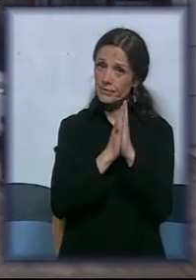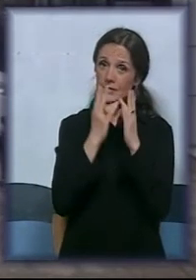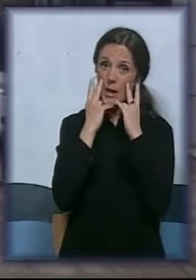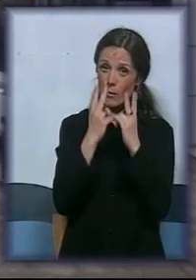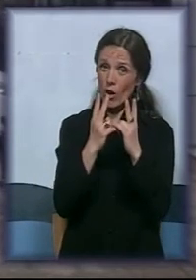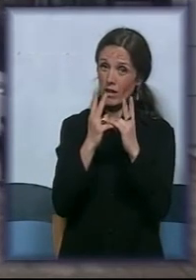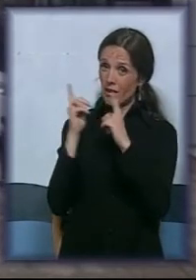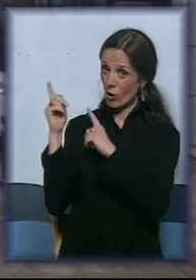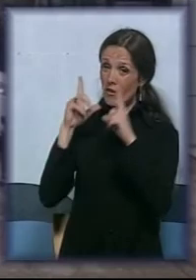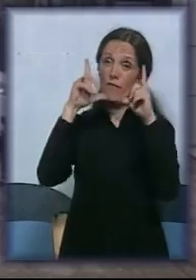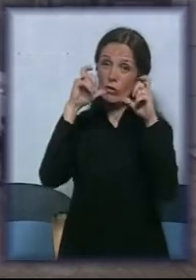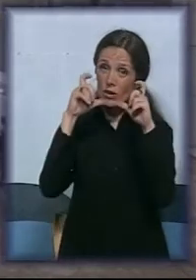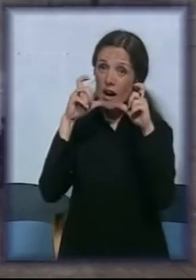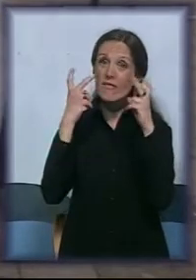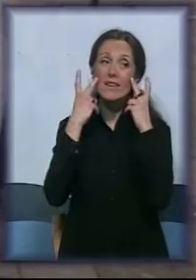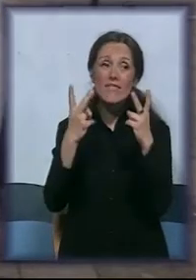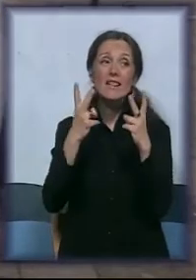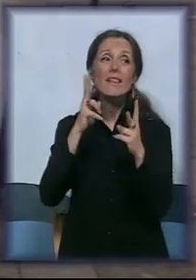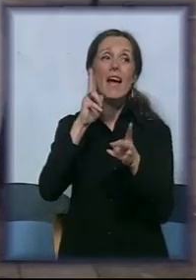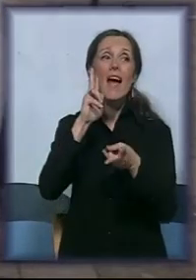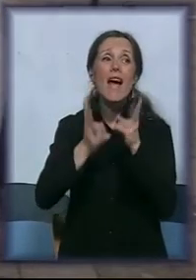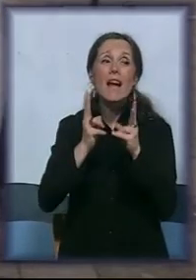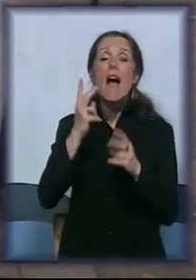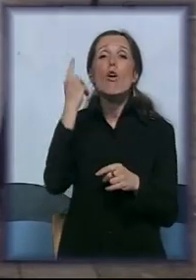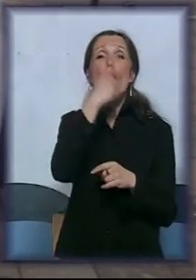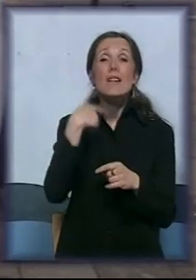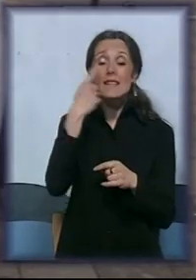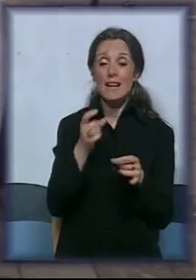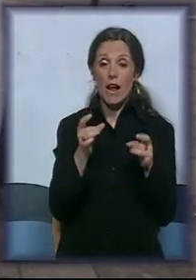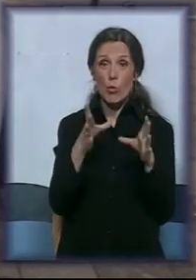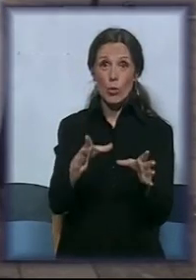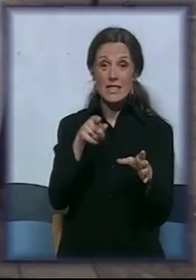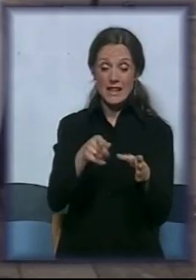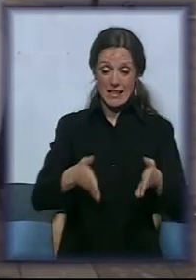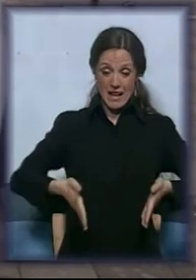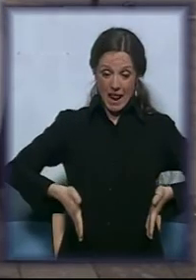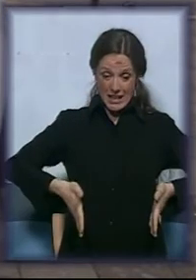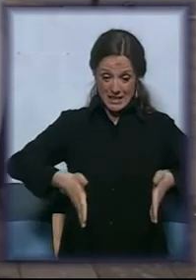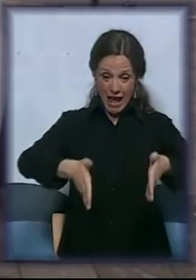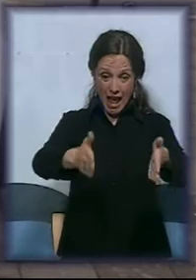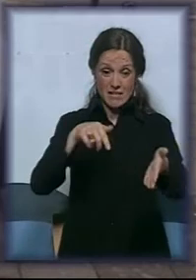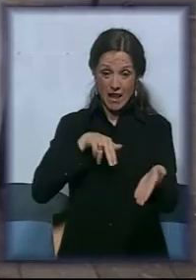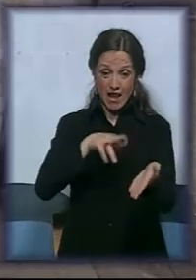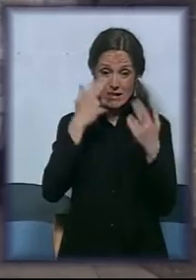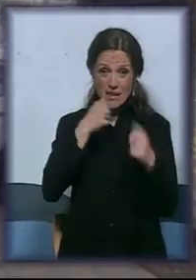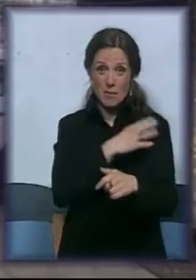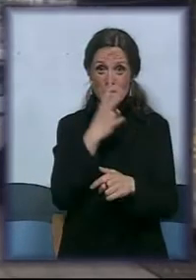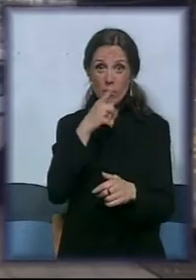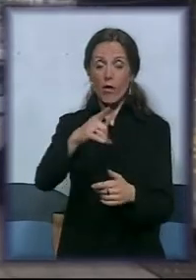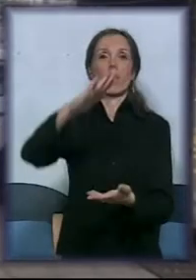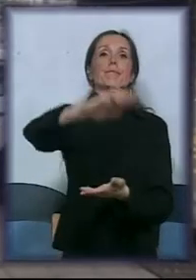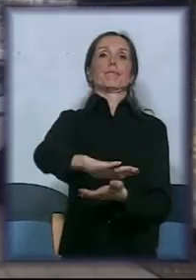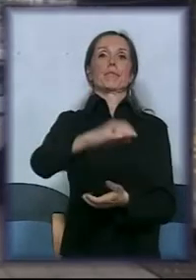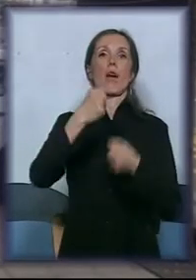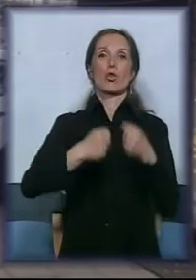ove fotografije i da vidite kako zapravo izgleda to na ulici kada na sred staze se nađe automobil. Ja iz nedelje u nedelju kada